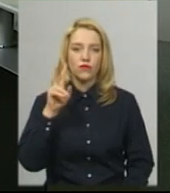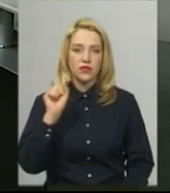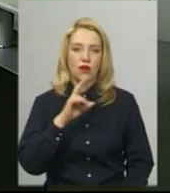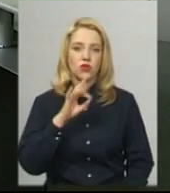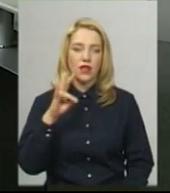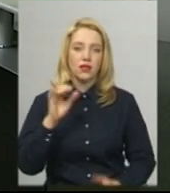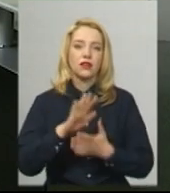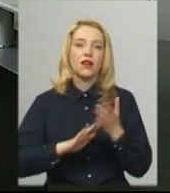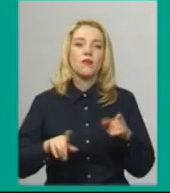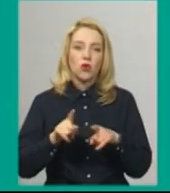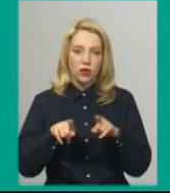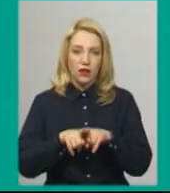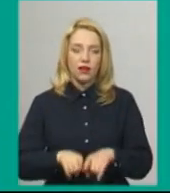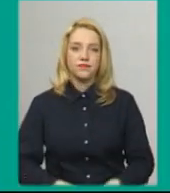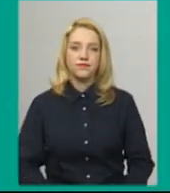Далі про таке.